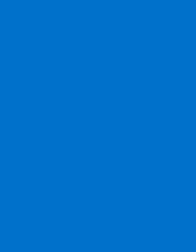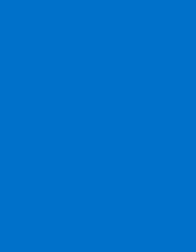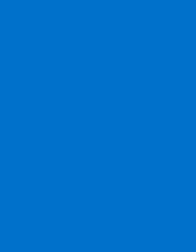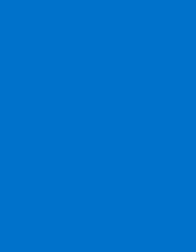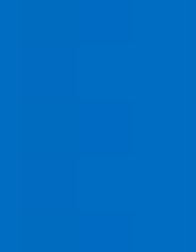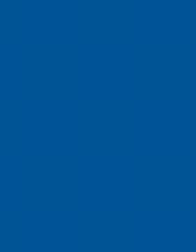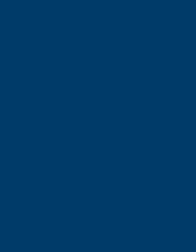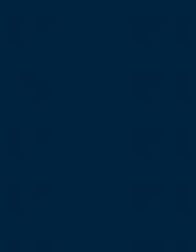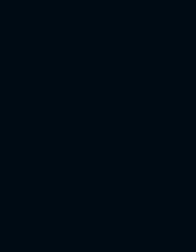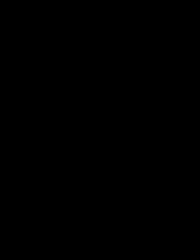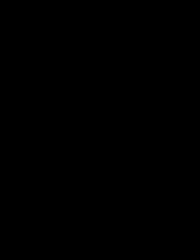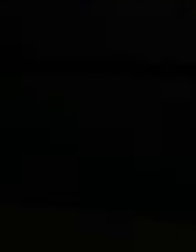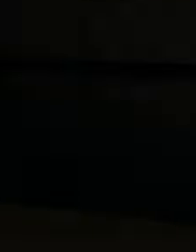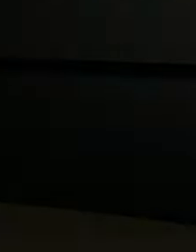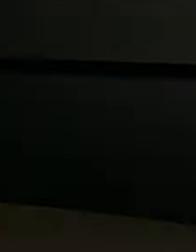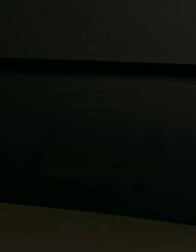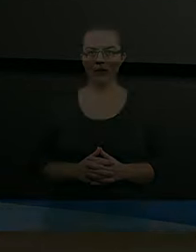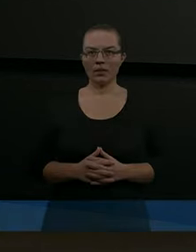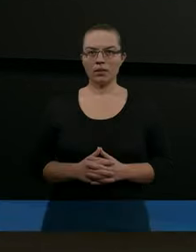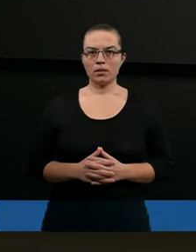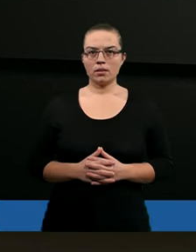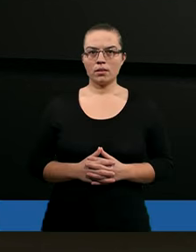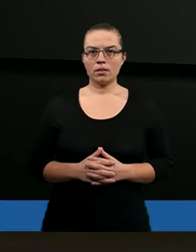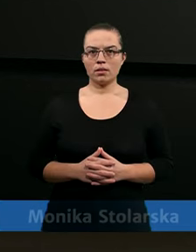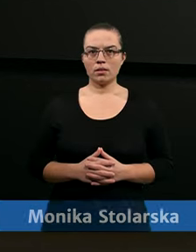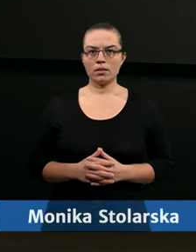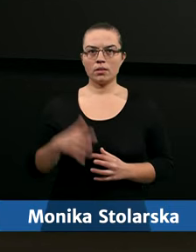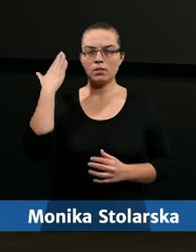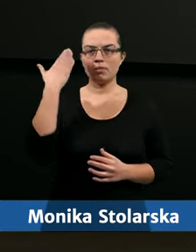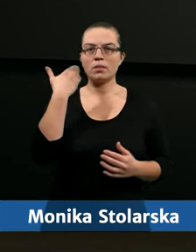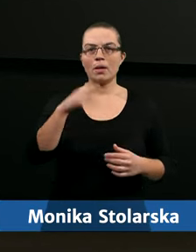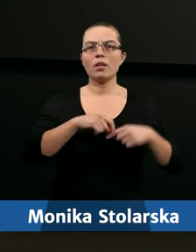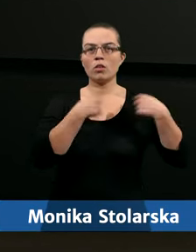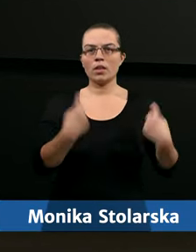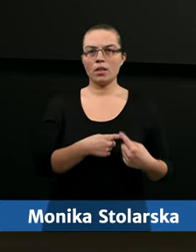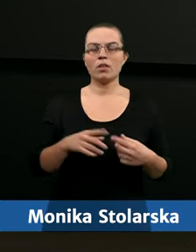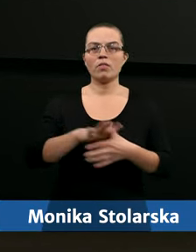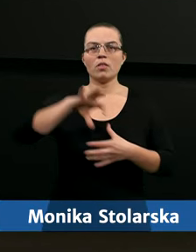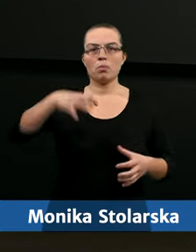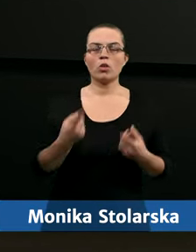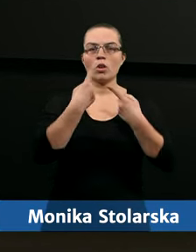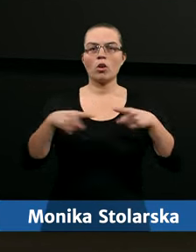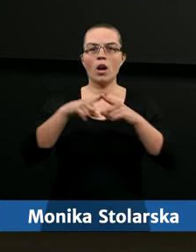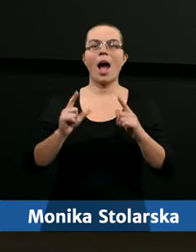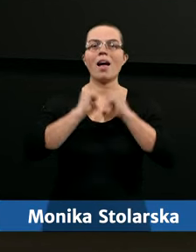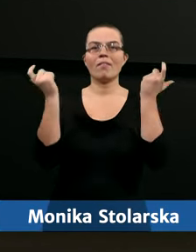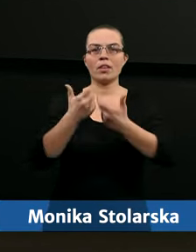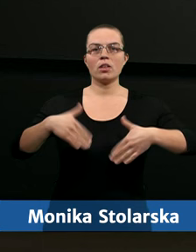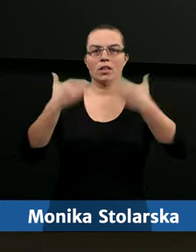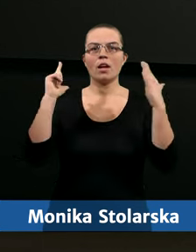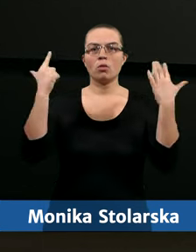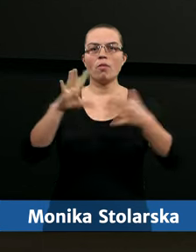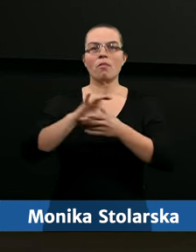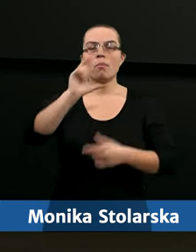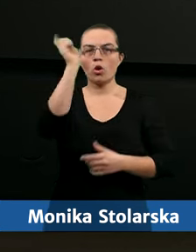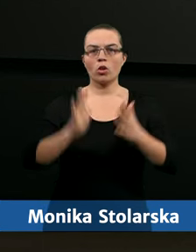Dziękujemy. Czuwaj Maranata! Witam bardzo serdecznie w zborze Kościoła Adwentystów Dnia Siódmego